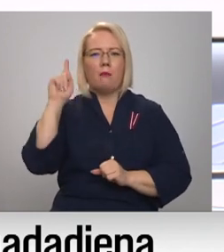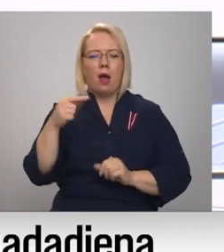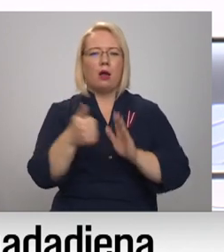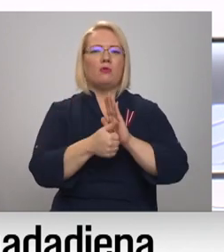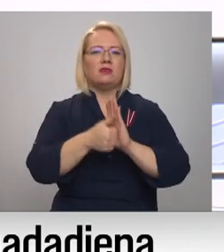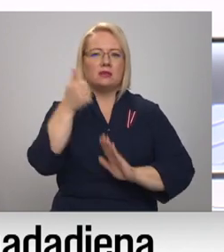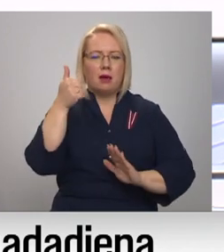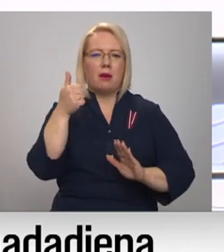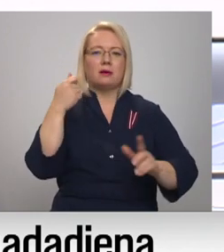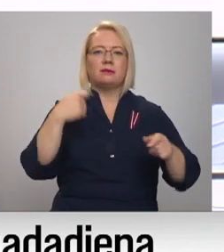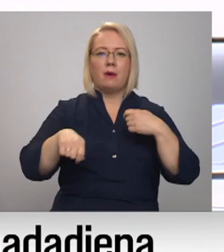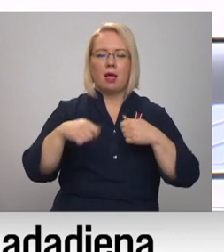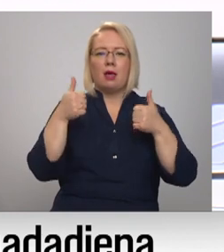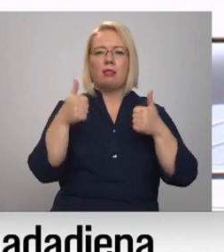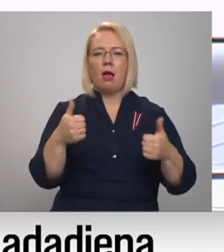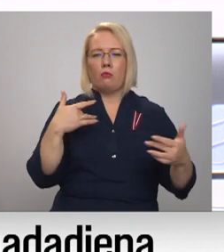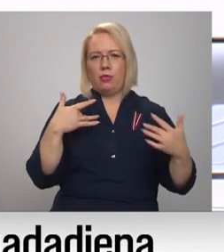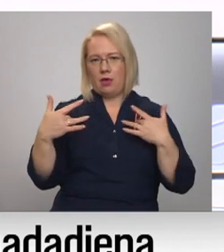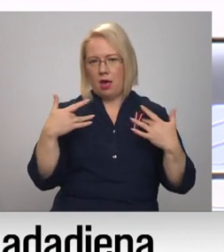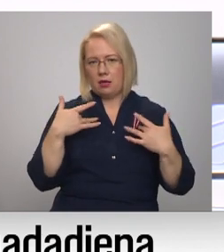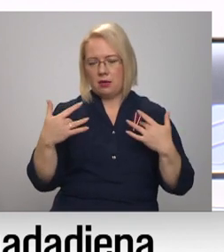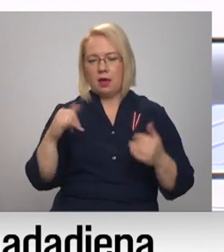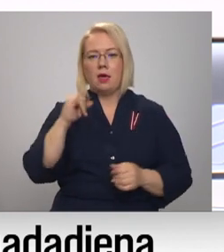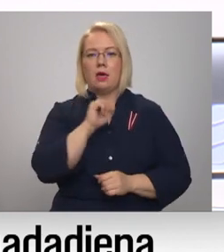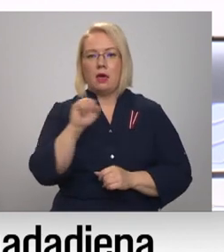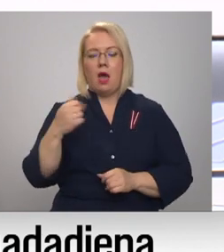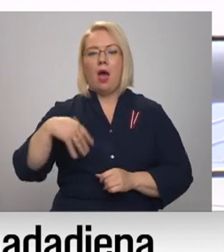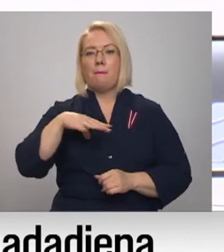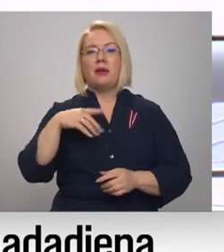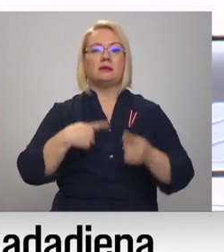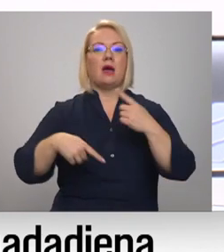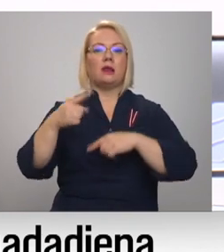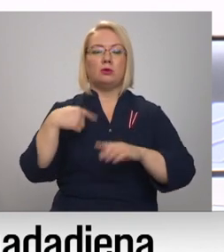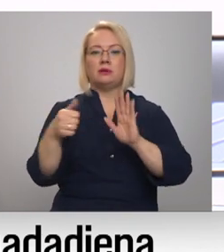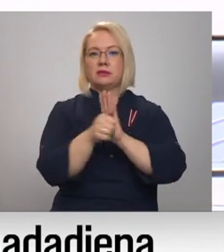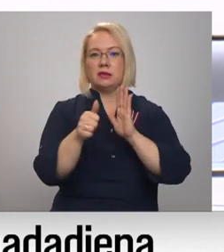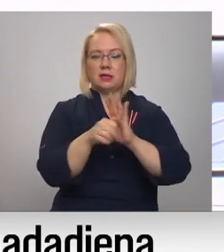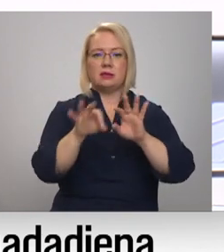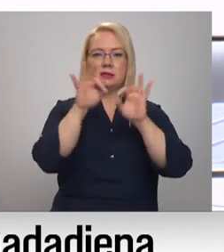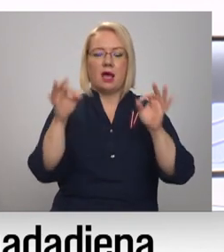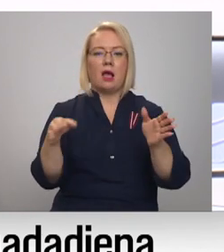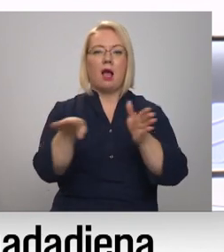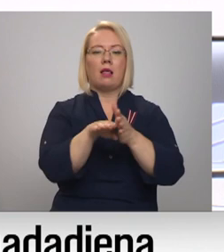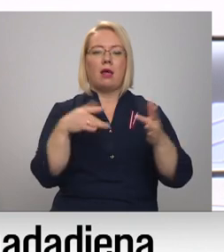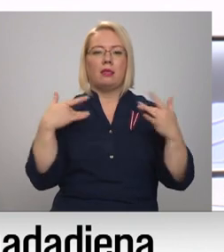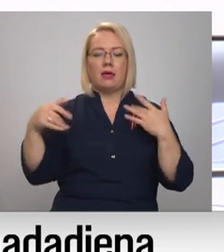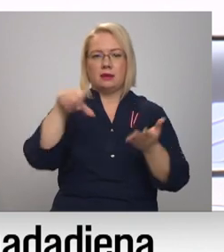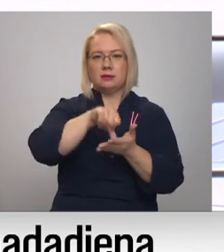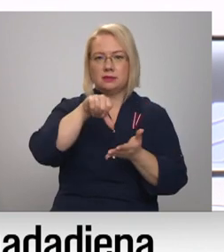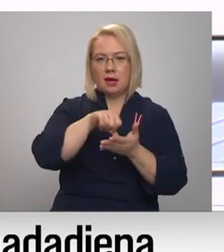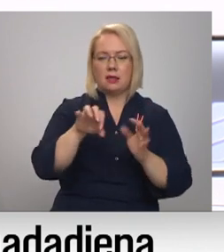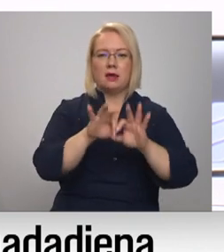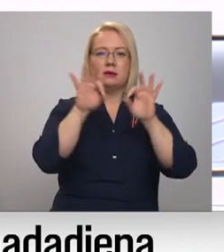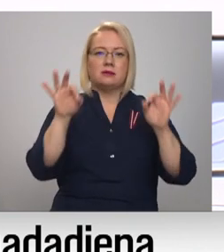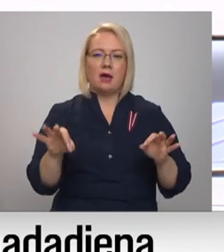darīt. Tas ir spēlēt labu teātri. Jā, mēs atgriežamies jau sestdienu, sākam ar klātienas izrādēm, sākam ar